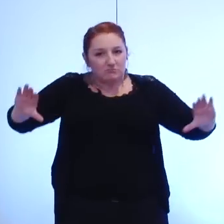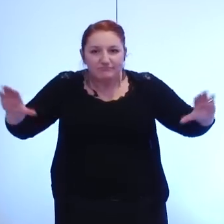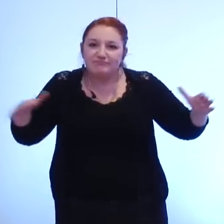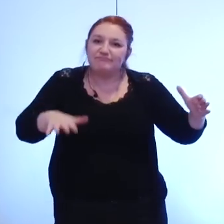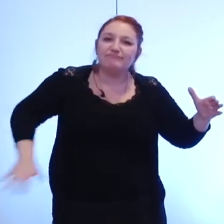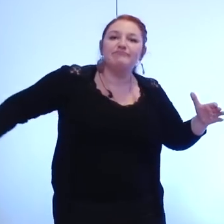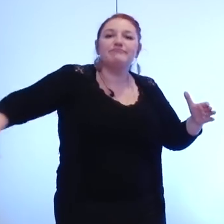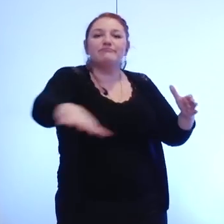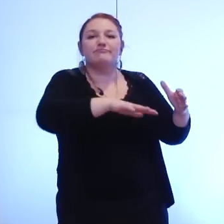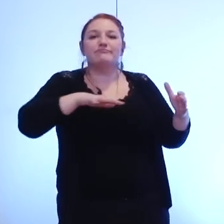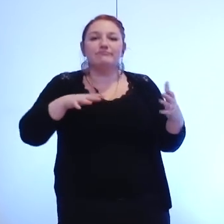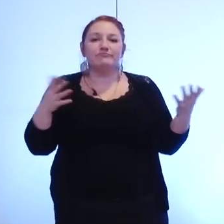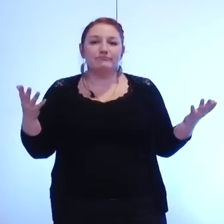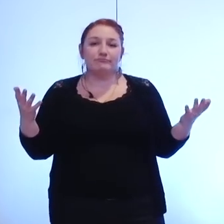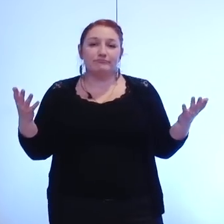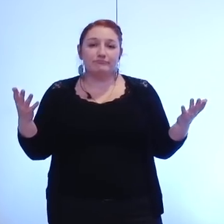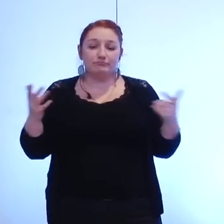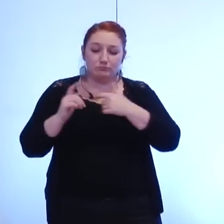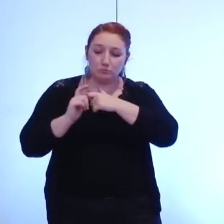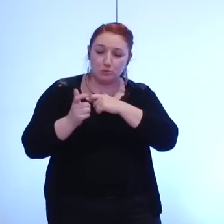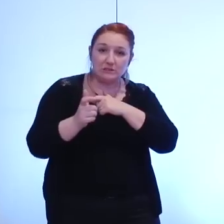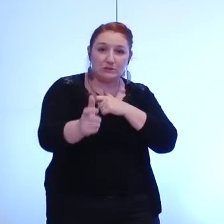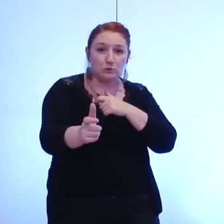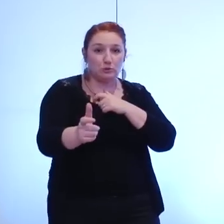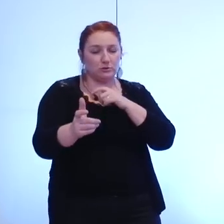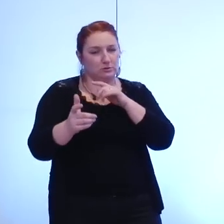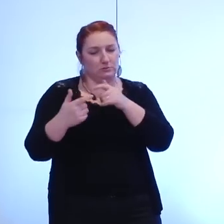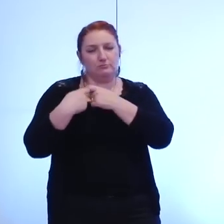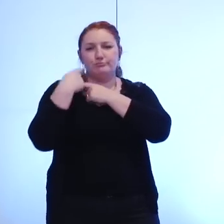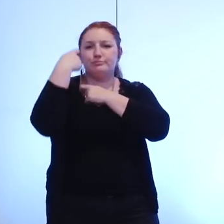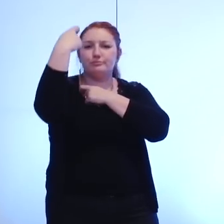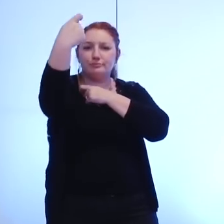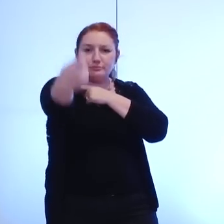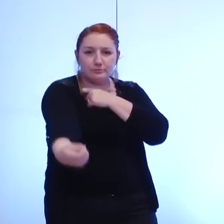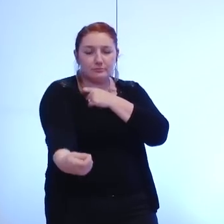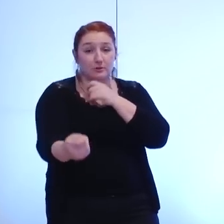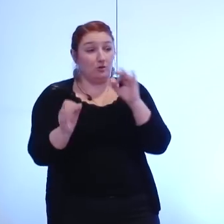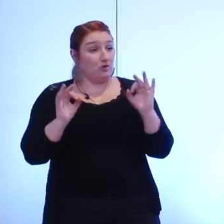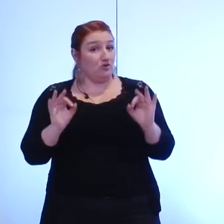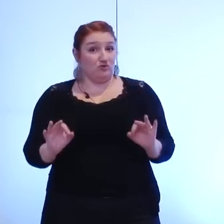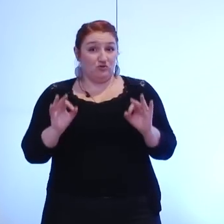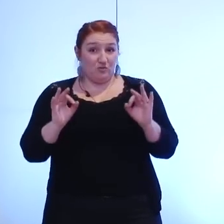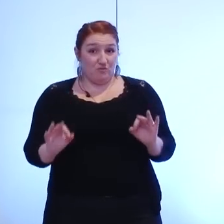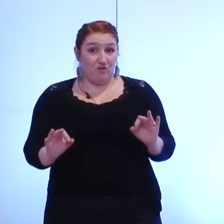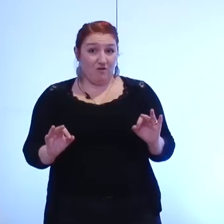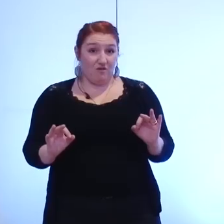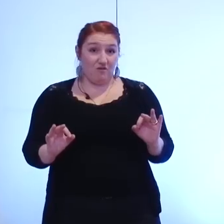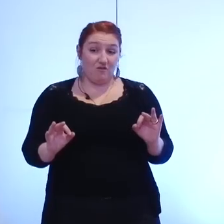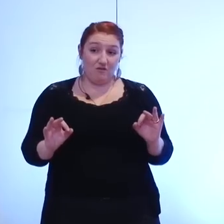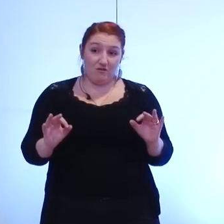sera un processus qui se fera dans le temps et qui se fera justement en prenant le temps